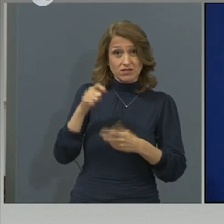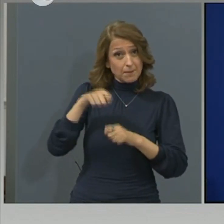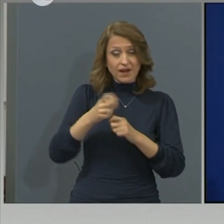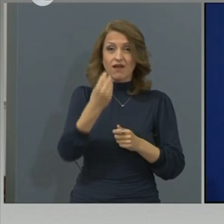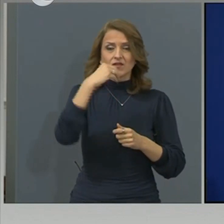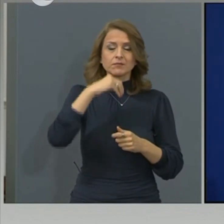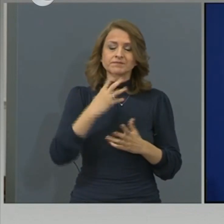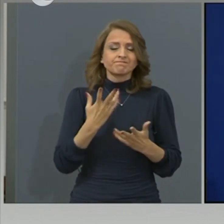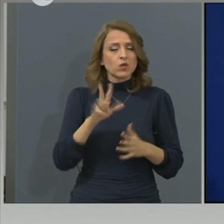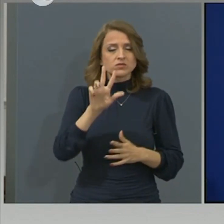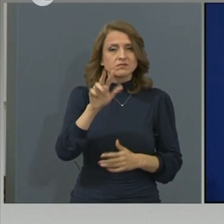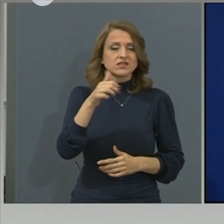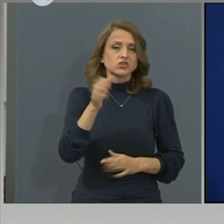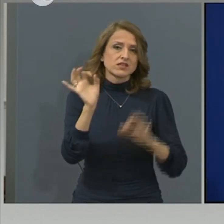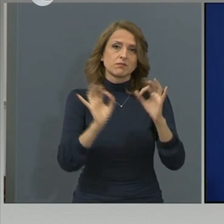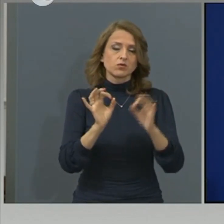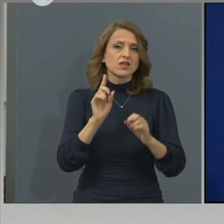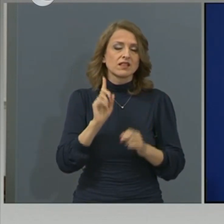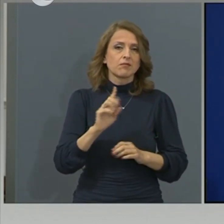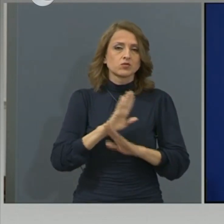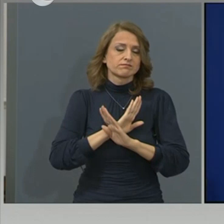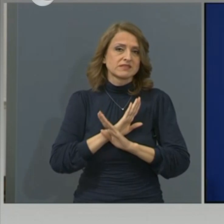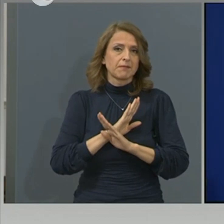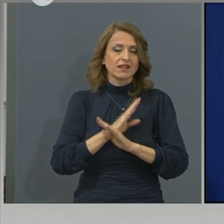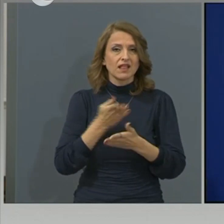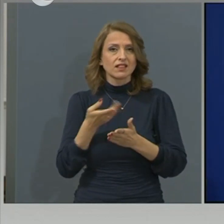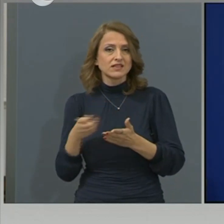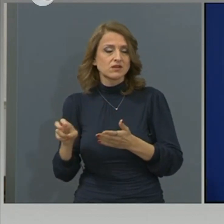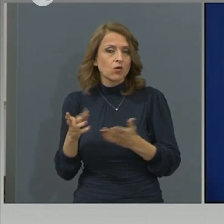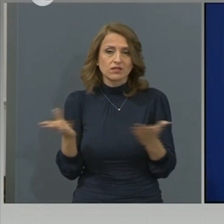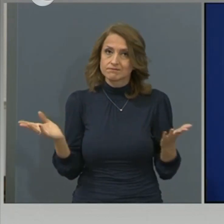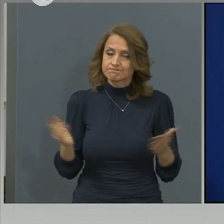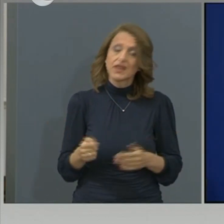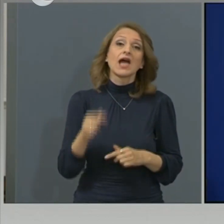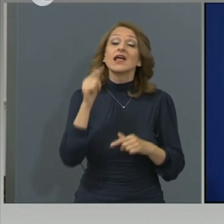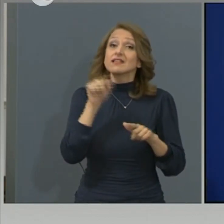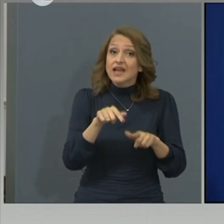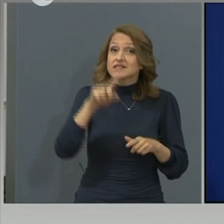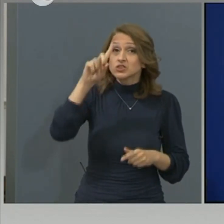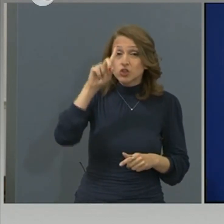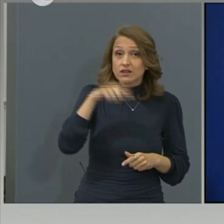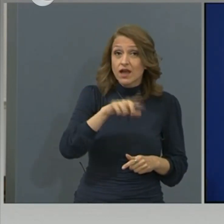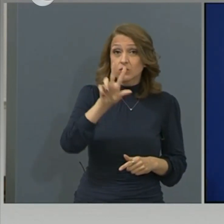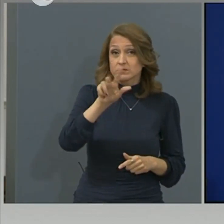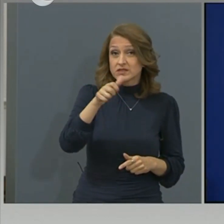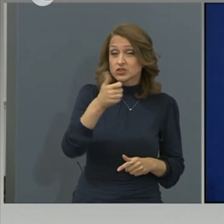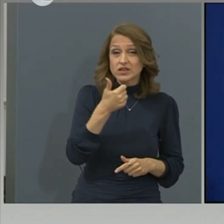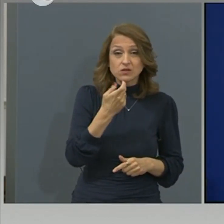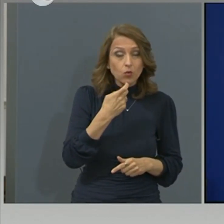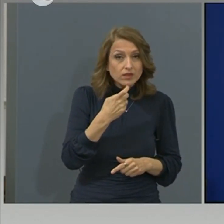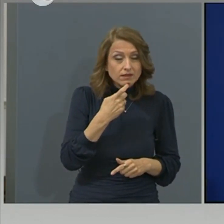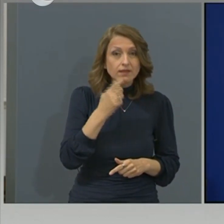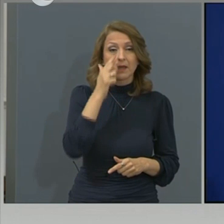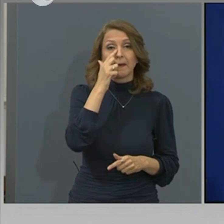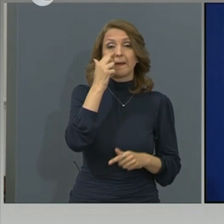смъртен изходима. И тази жена с активна етиологична терапия, според стандартите